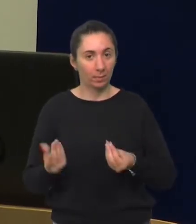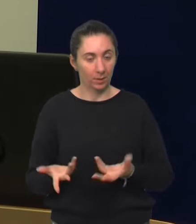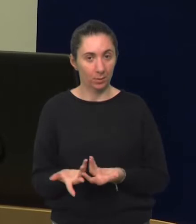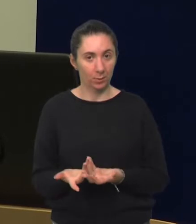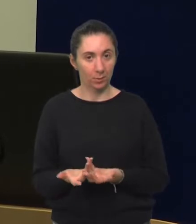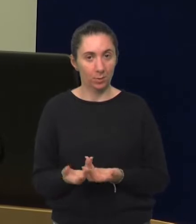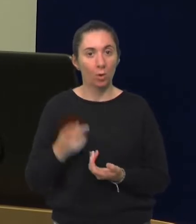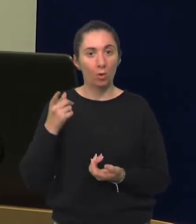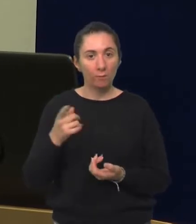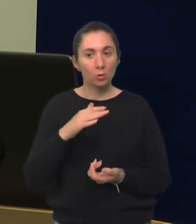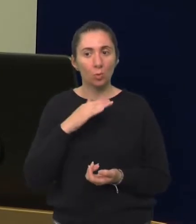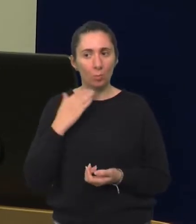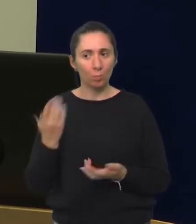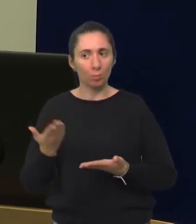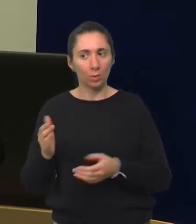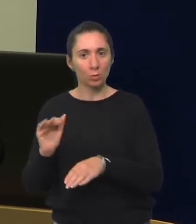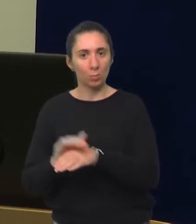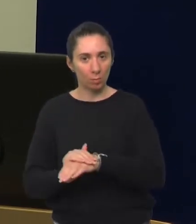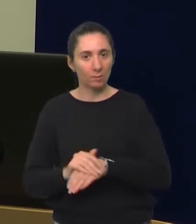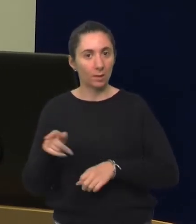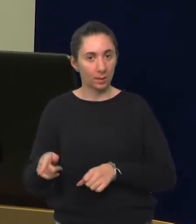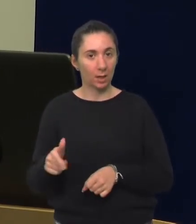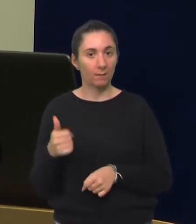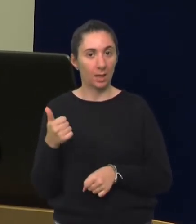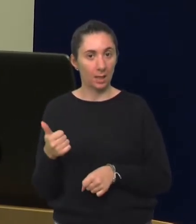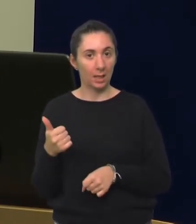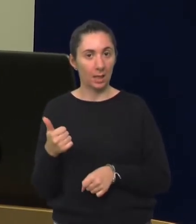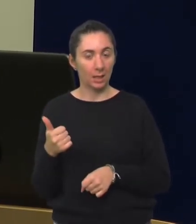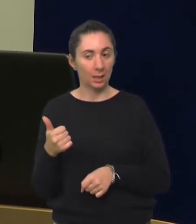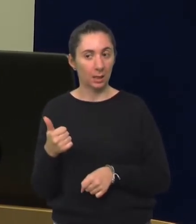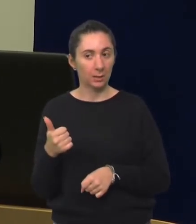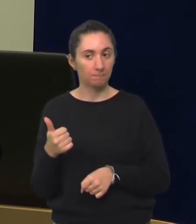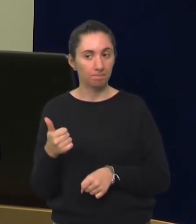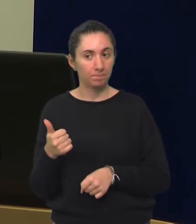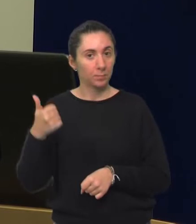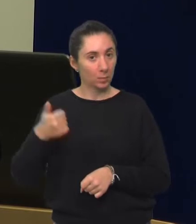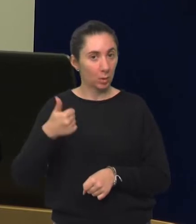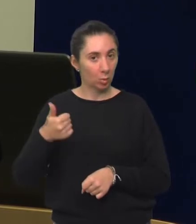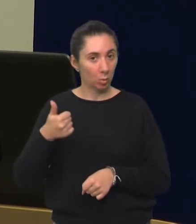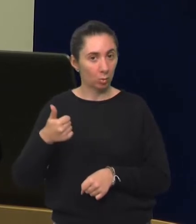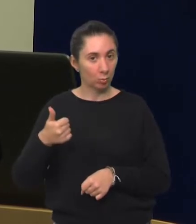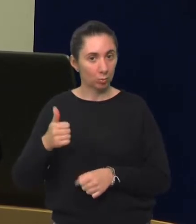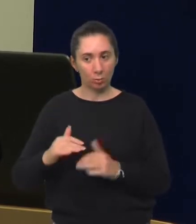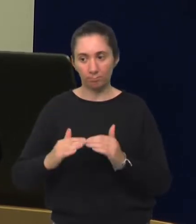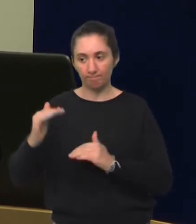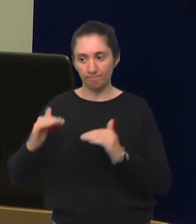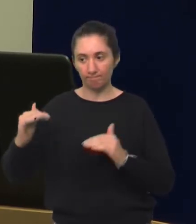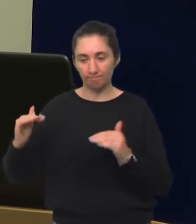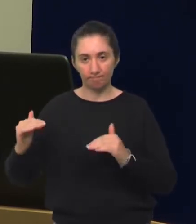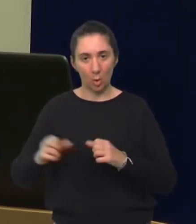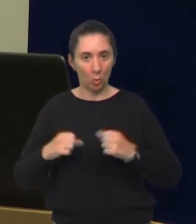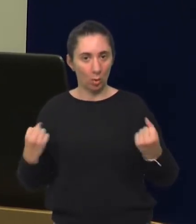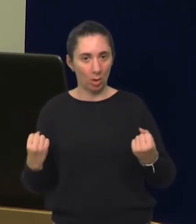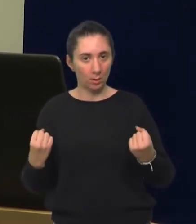i onda ćete zapravo vrlo brzo primijetiti da takav jedan recimo jednogodišnjak ipak odstupa od onoga